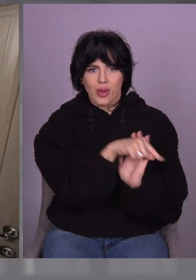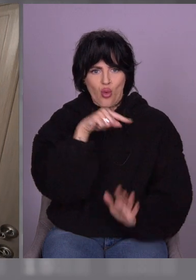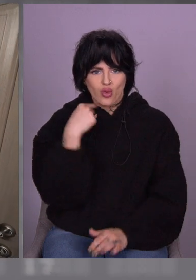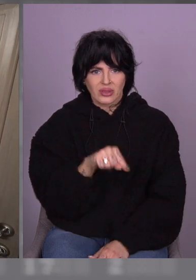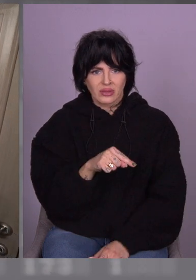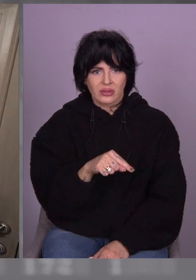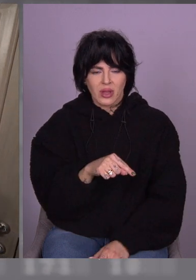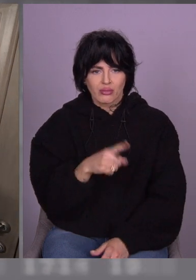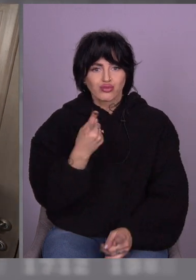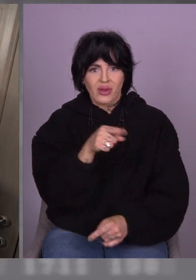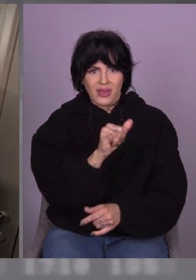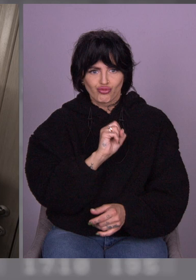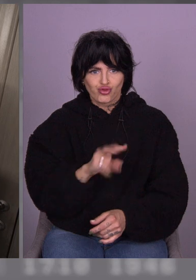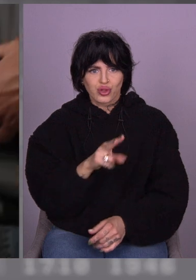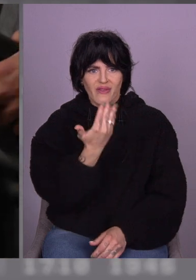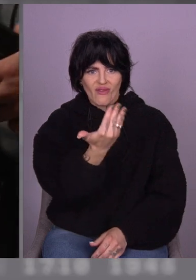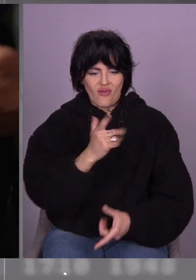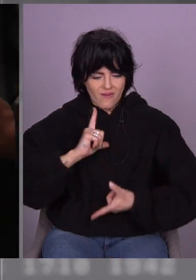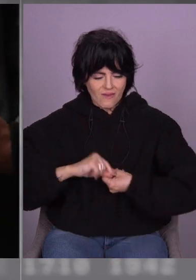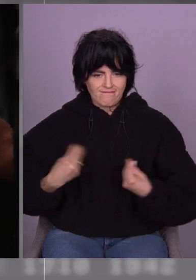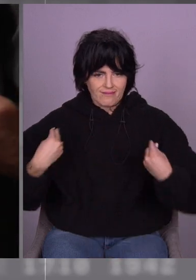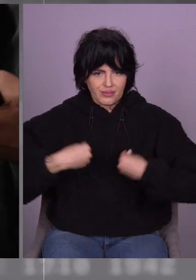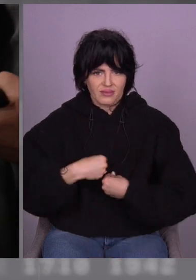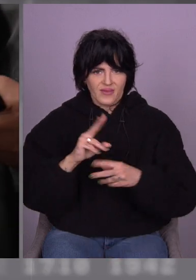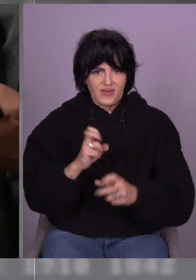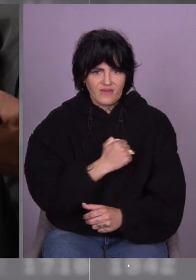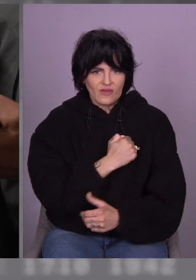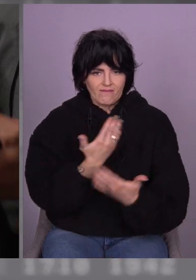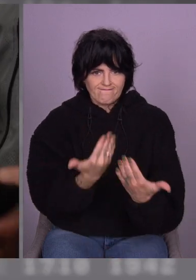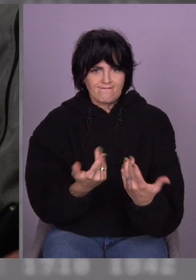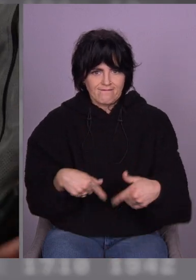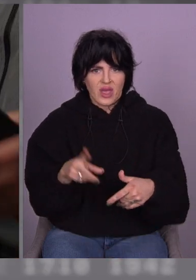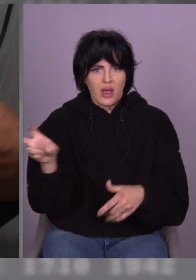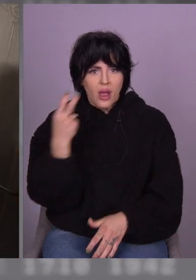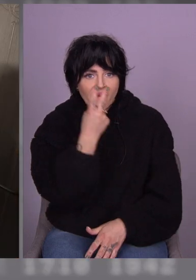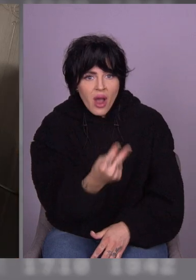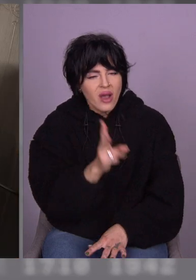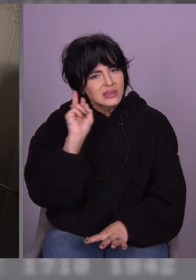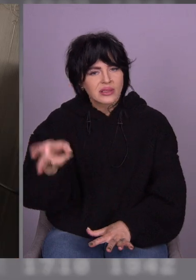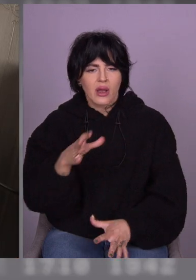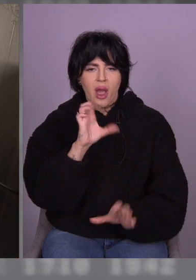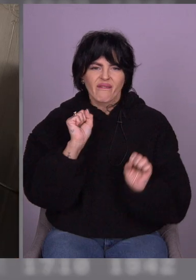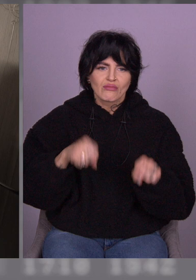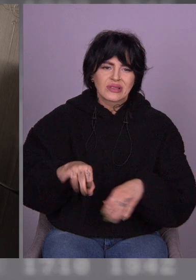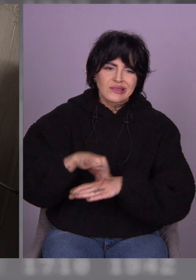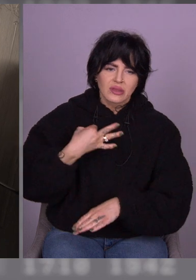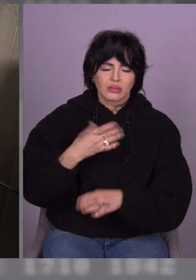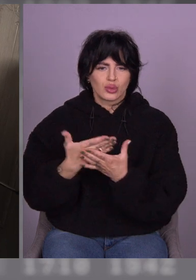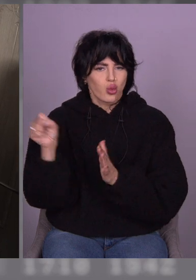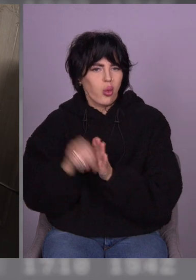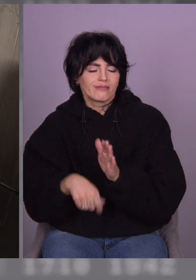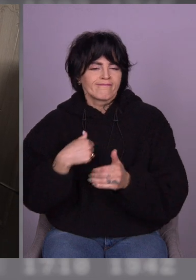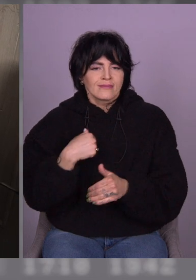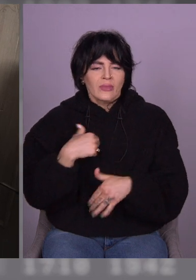Ага. Ваша форма. Так? Це для них... Це для них, як червоний шмат. Так, ну, це для бичка.